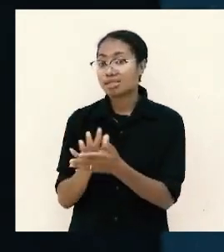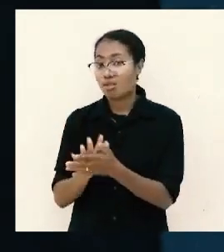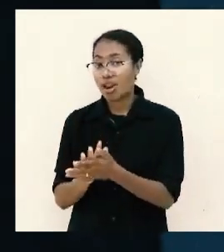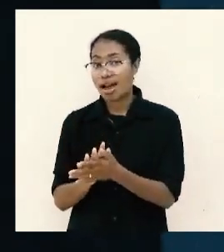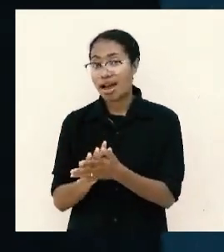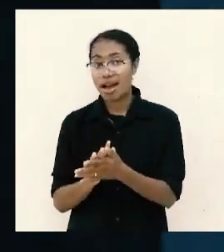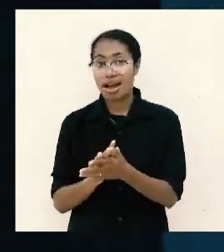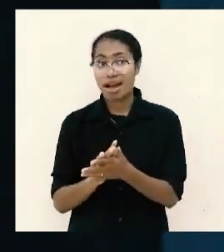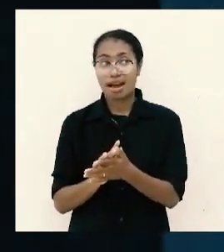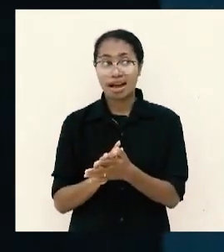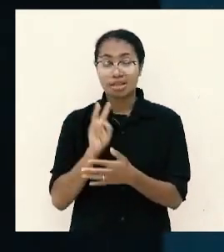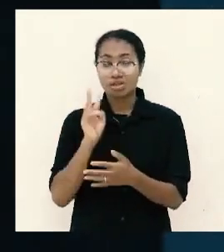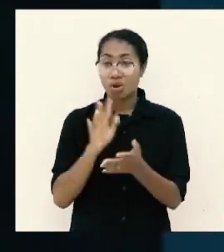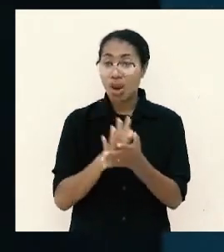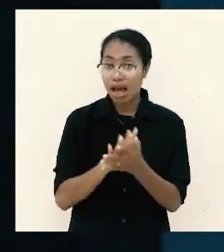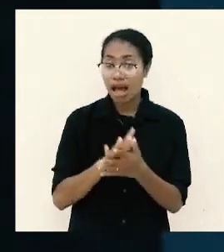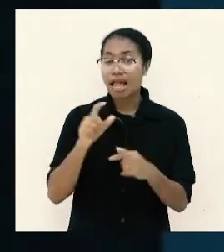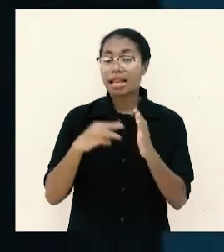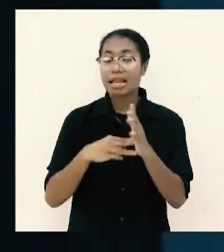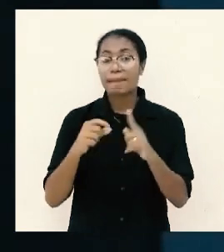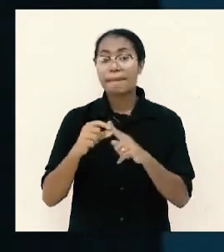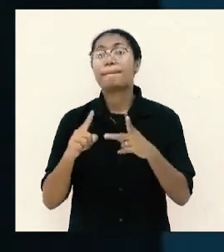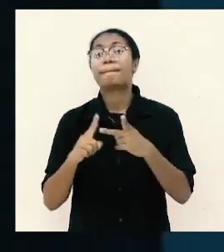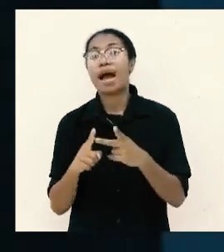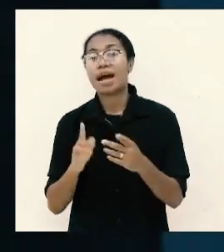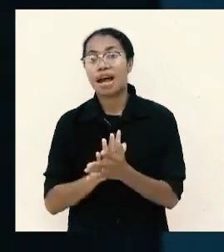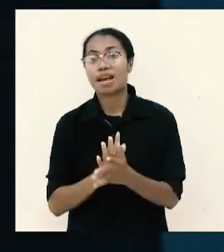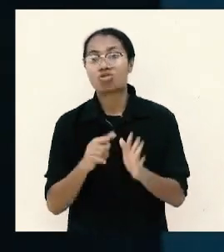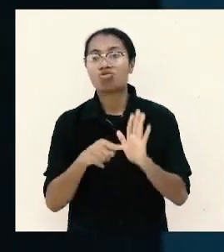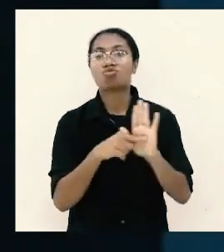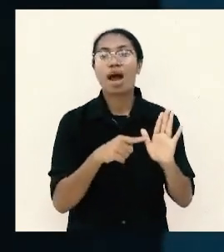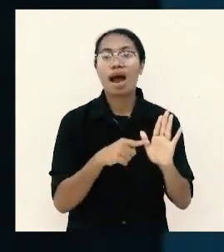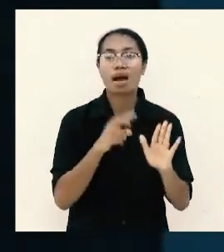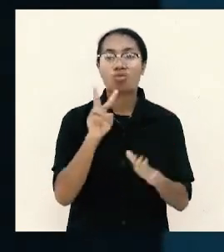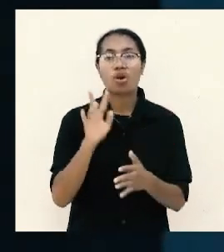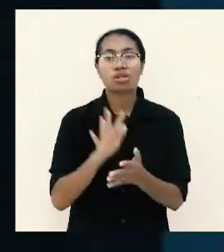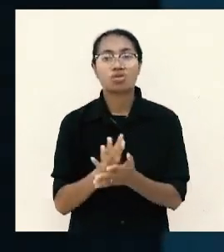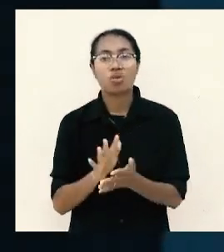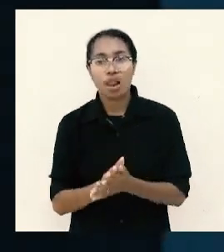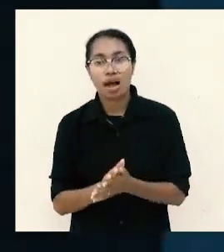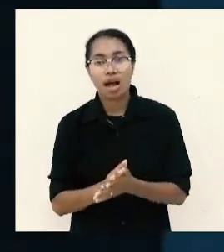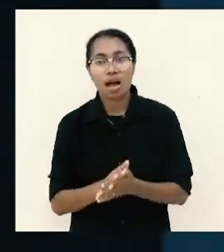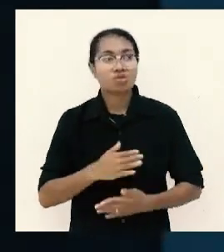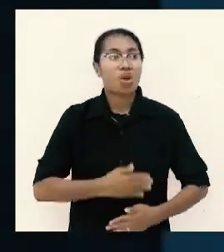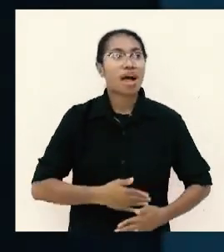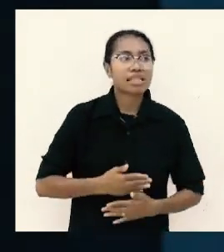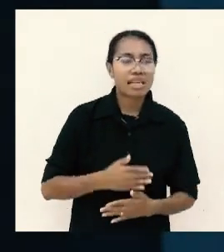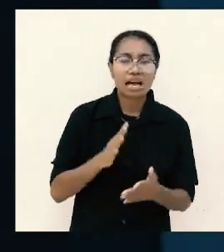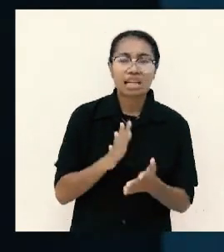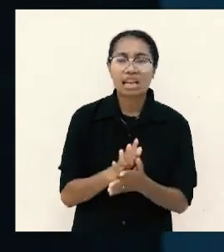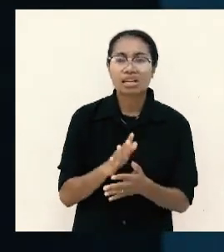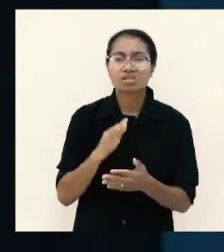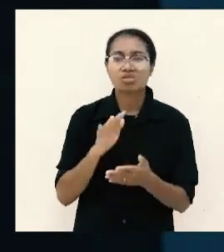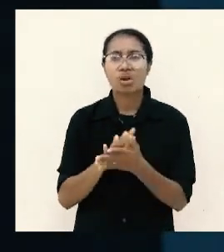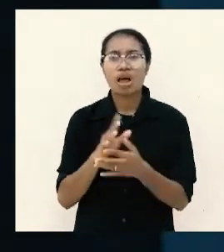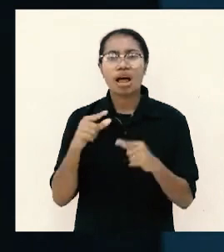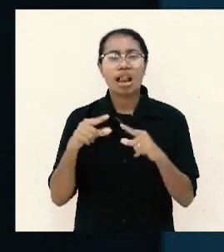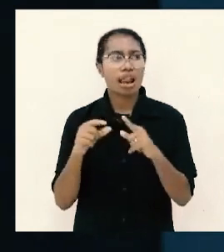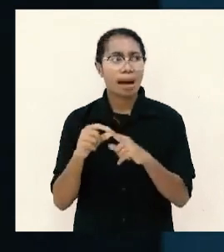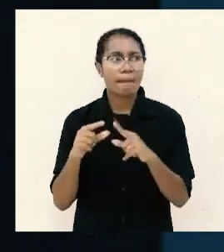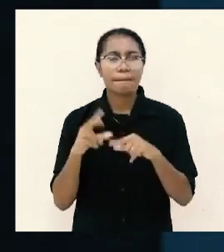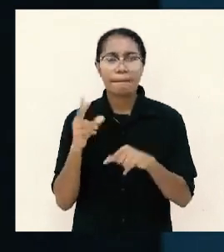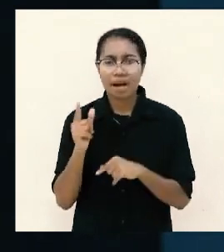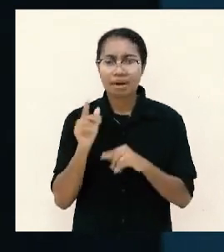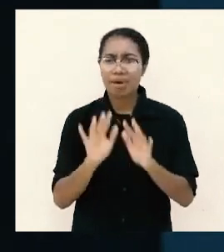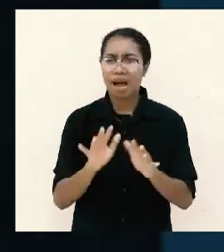sekolah kelimpahan dan sekolah kekurangan sekolah kenyang dan sekolah lapar ada banyak orang